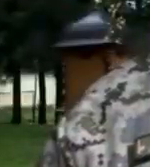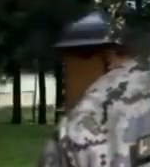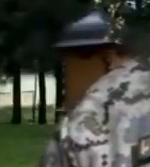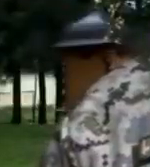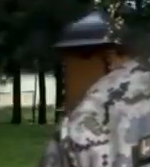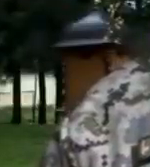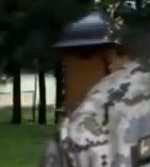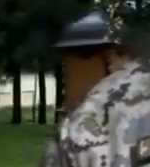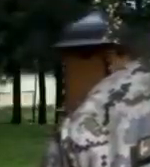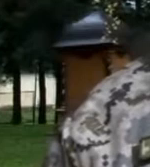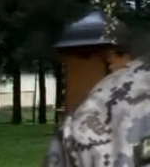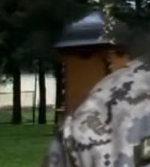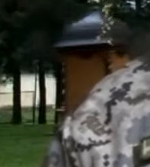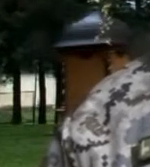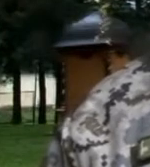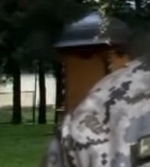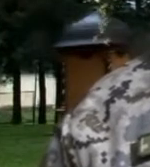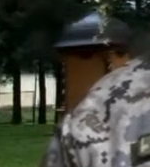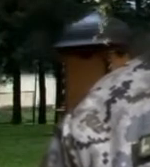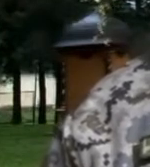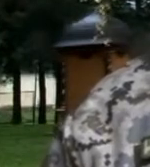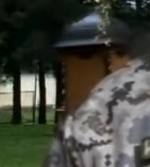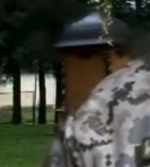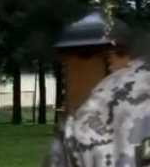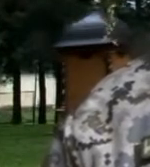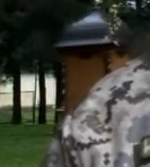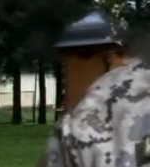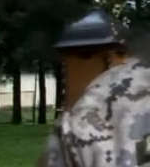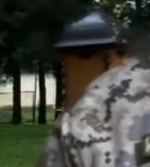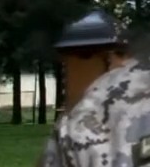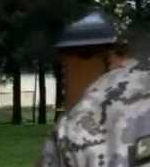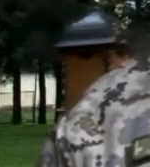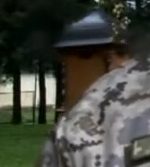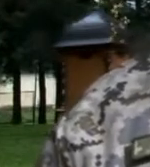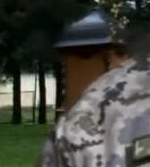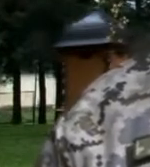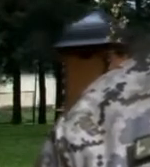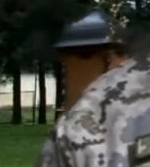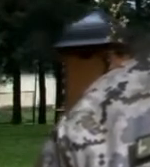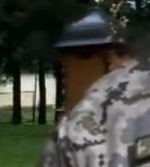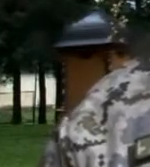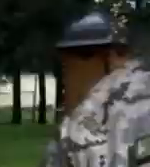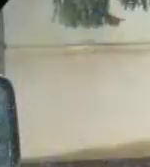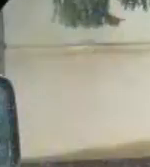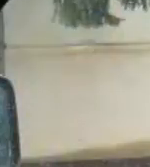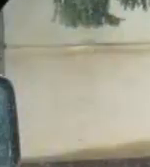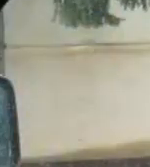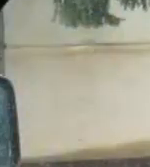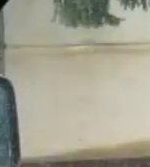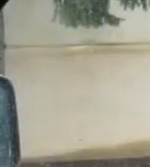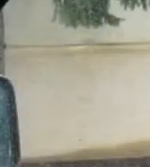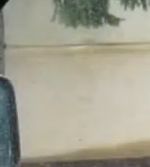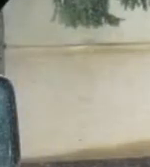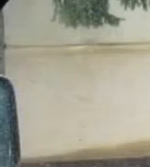інженерної розвитки, висування на передню лінію, основному, зіткнення з противником. Там, де своїми машинами військовими, ми не можемо туди заїхати. Щоб